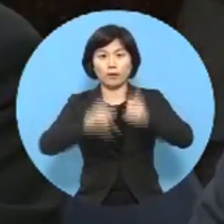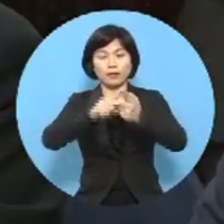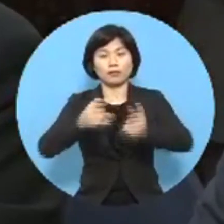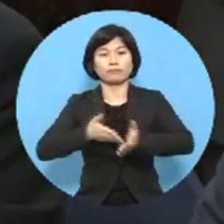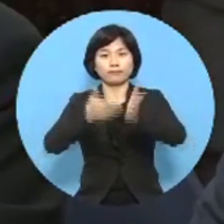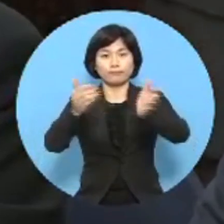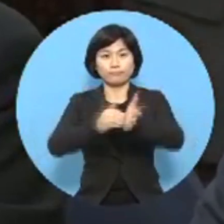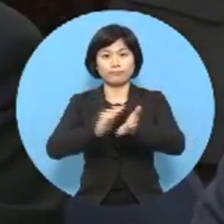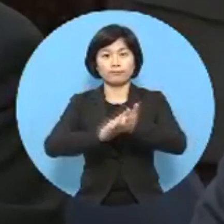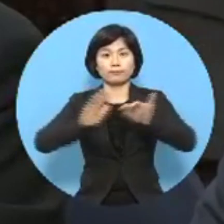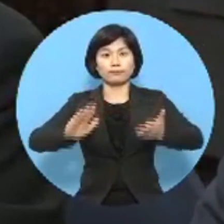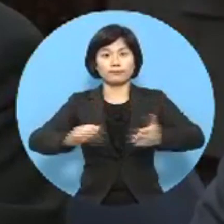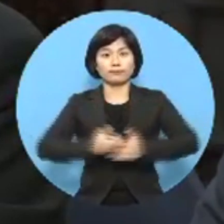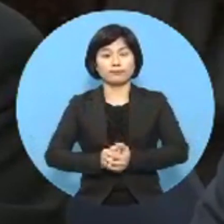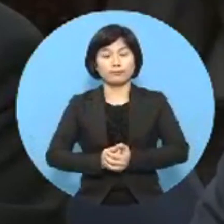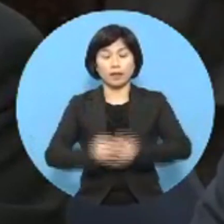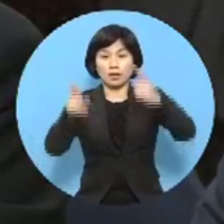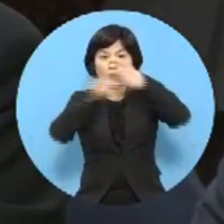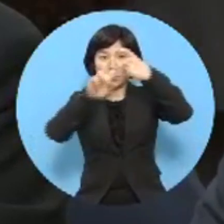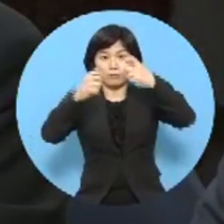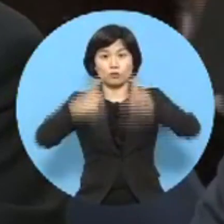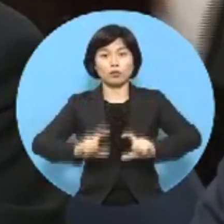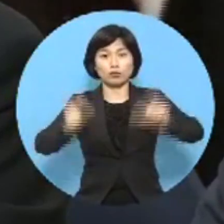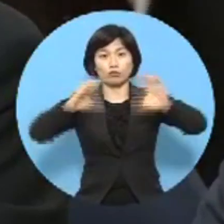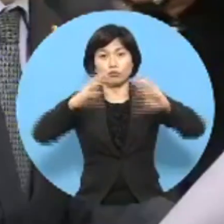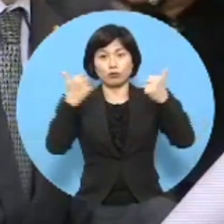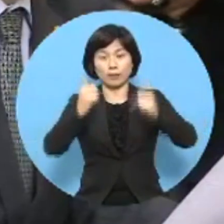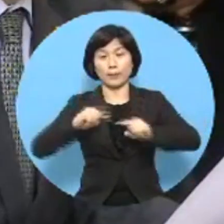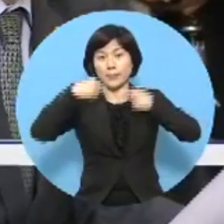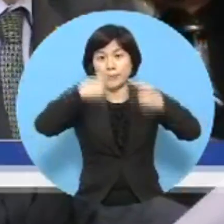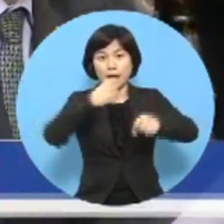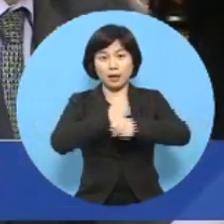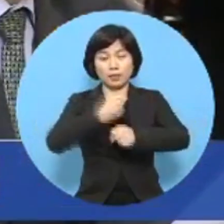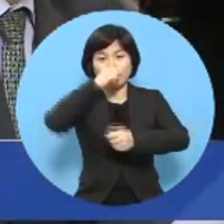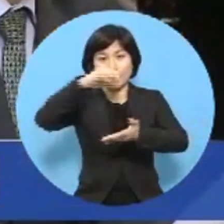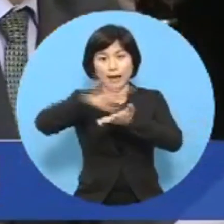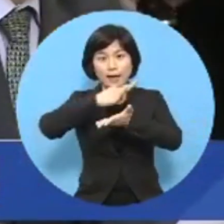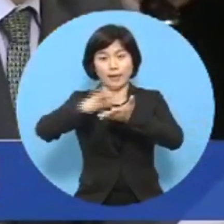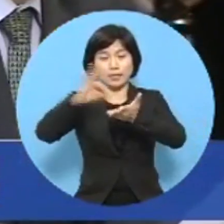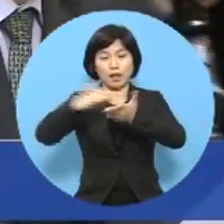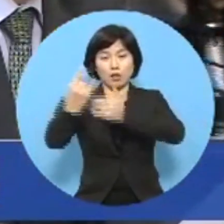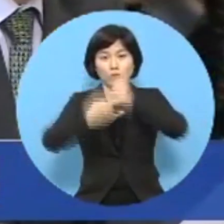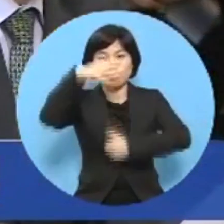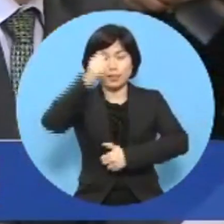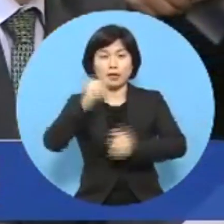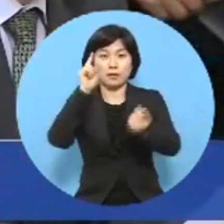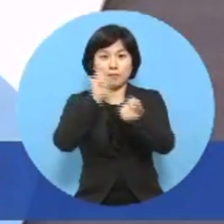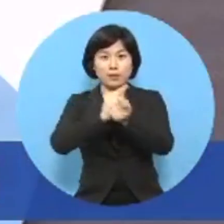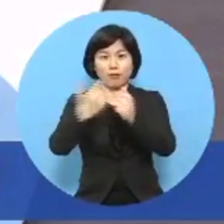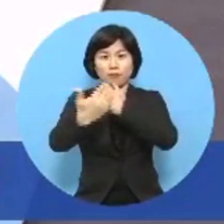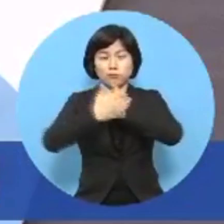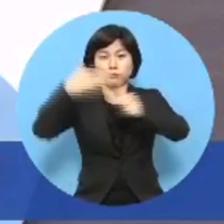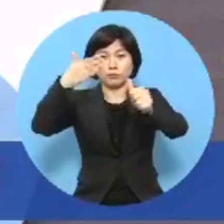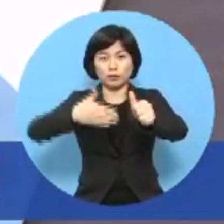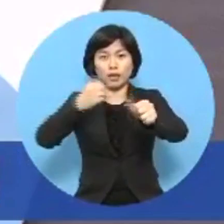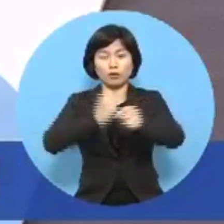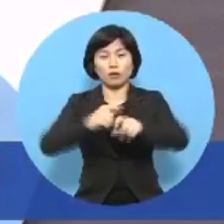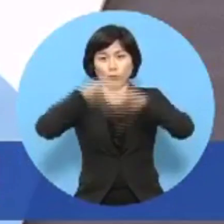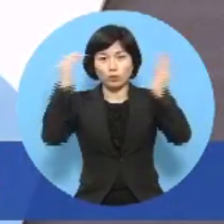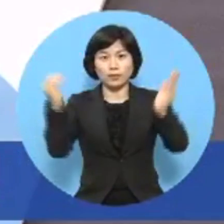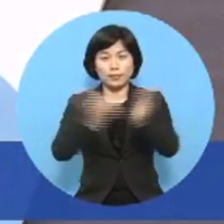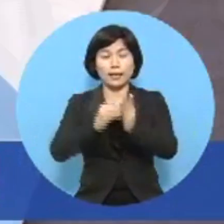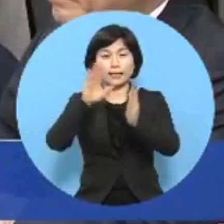사업을 건의했습니다. 26일에도 국회를 방문해 애결위원장을 만나 협조를 구하는 등 예산안 처리가